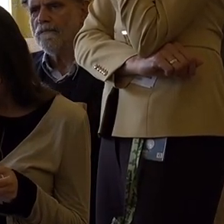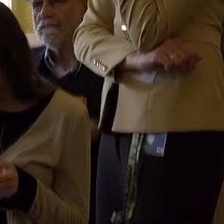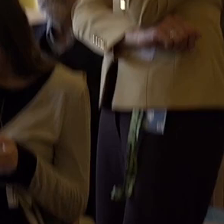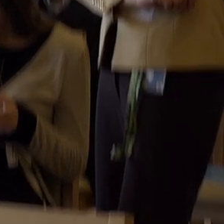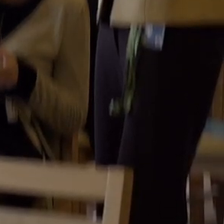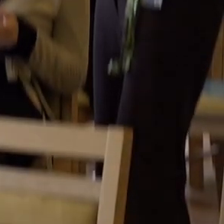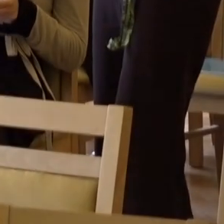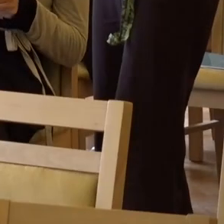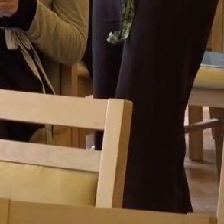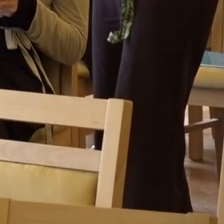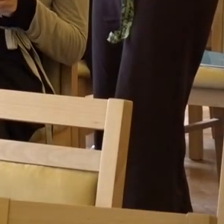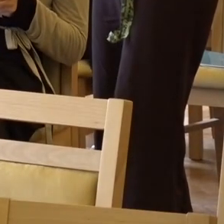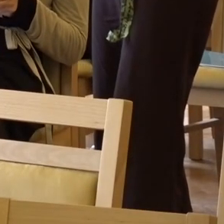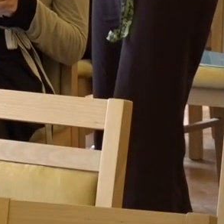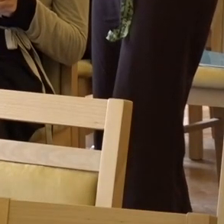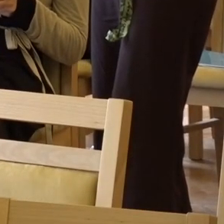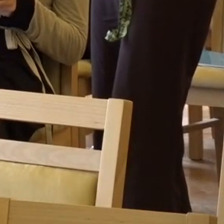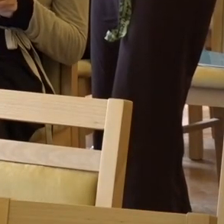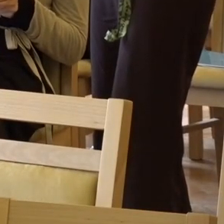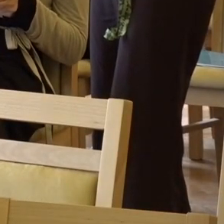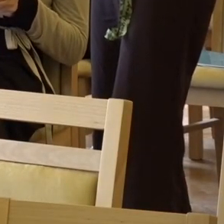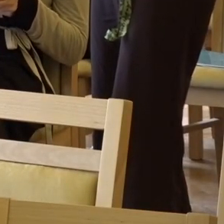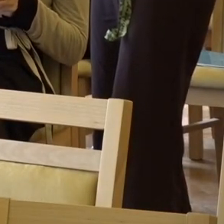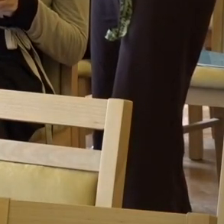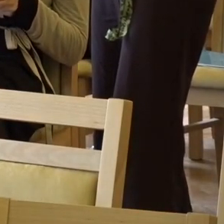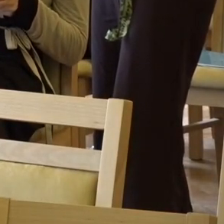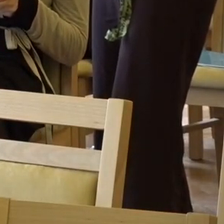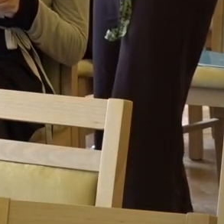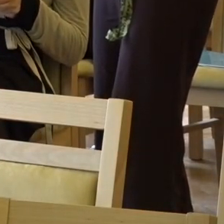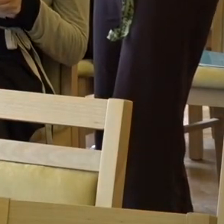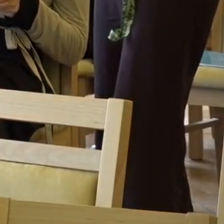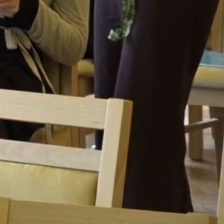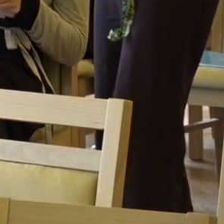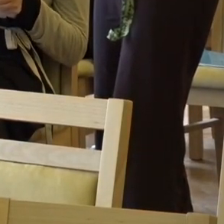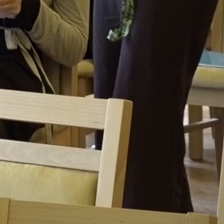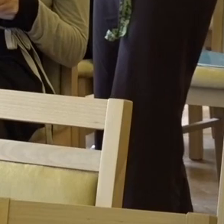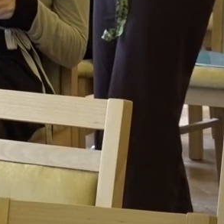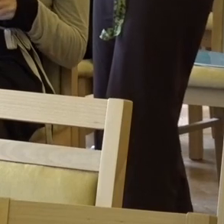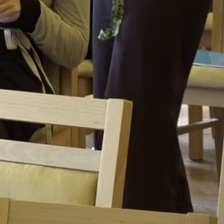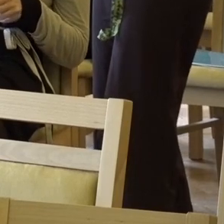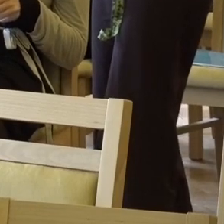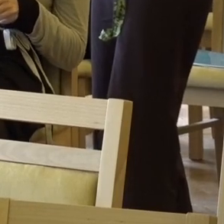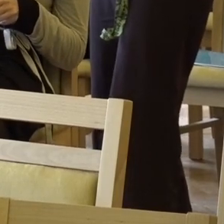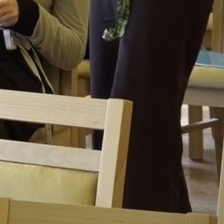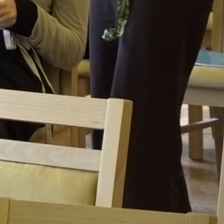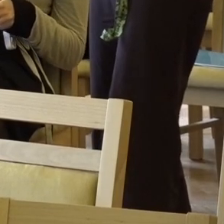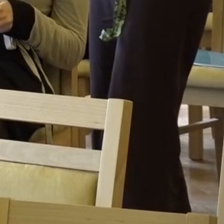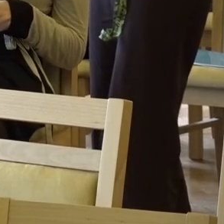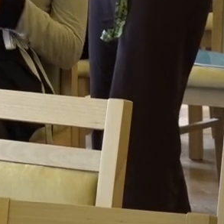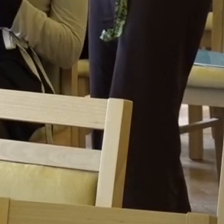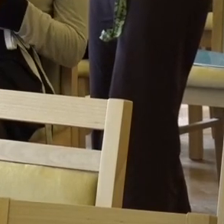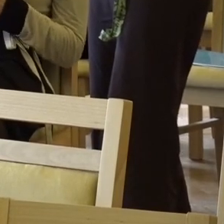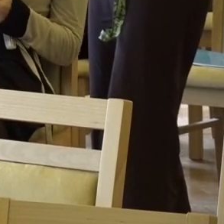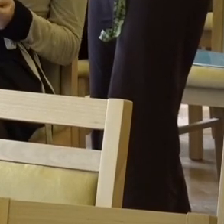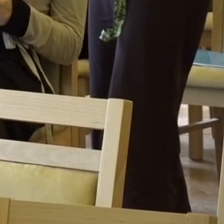zapomněl, nějaký prostě bulvární článek. Vlk bubla. Ano, oproti nějakému jakoby analytickému článku, který má nějakou vyšší,